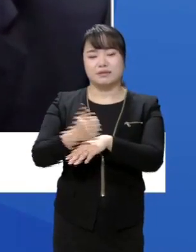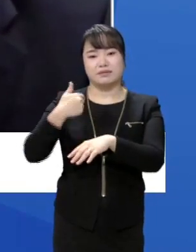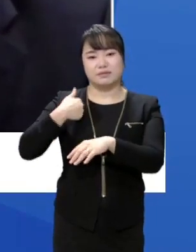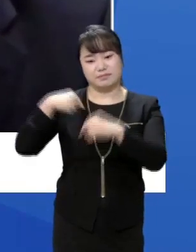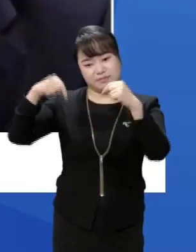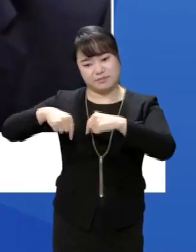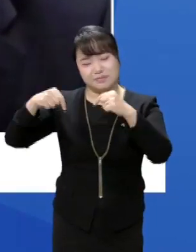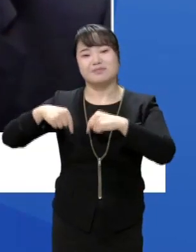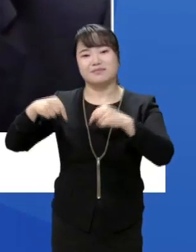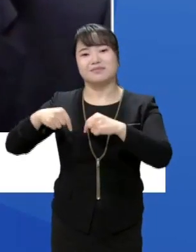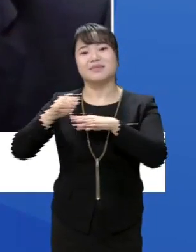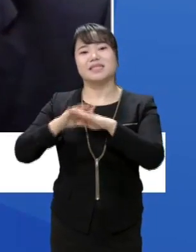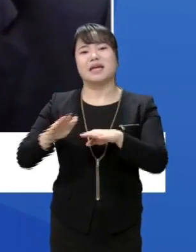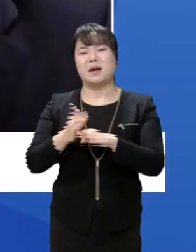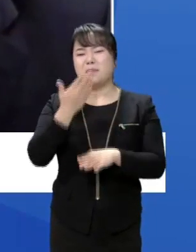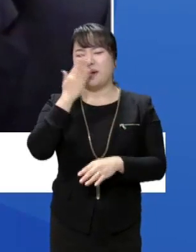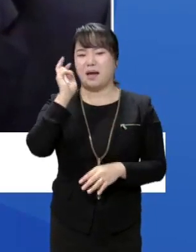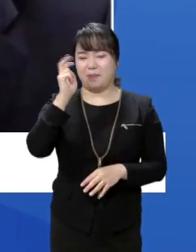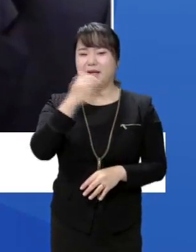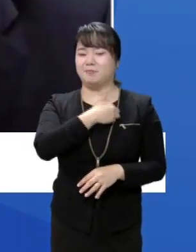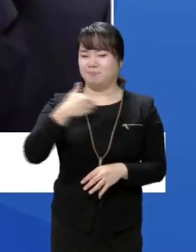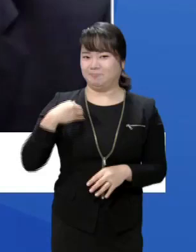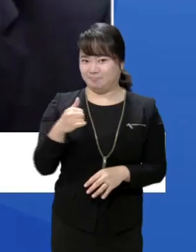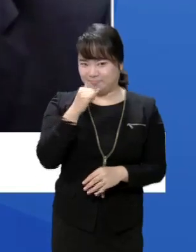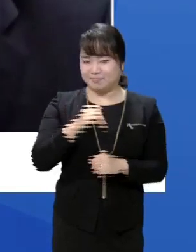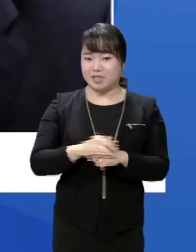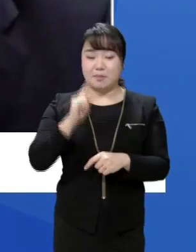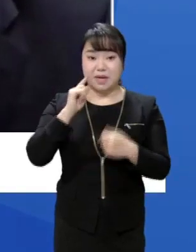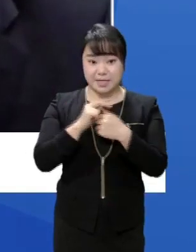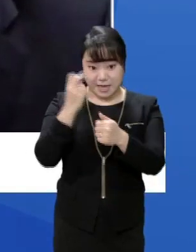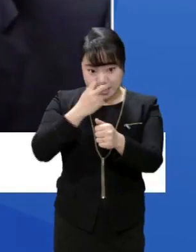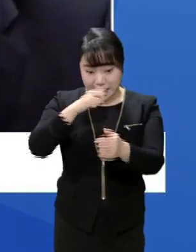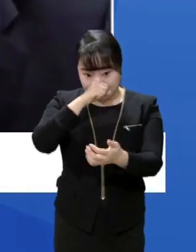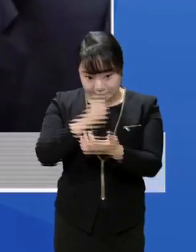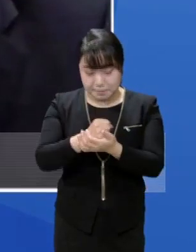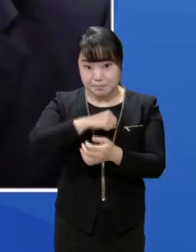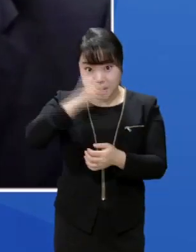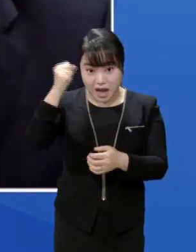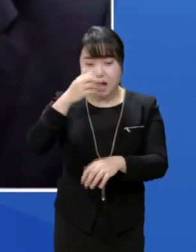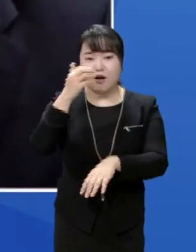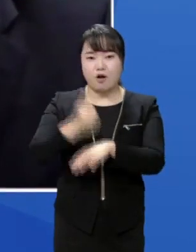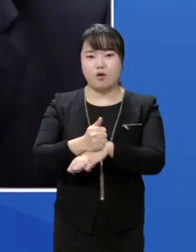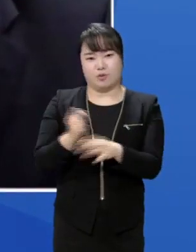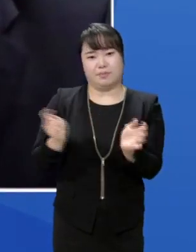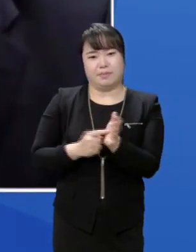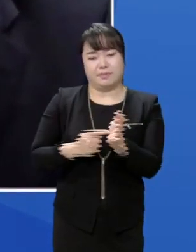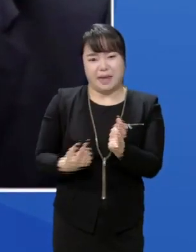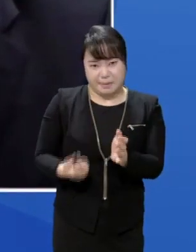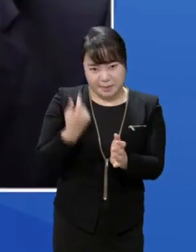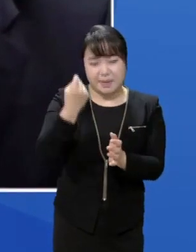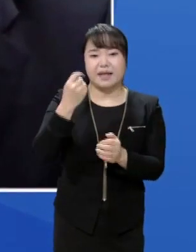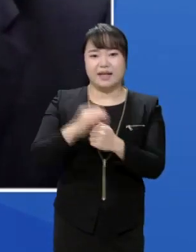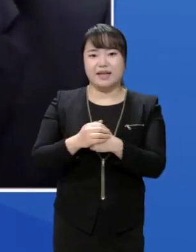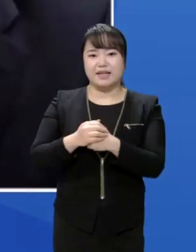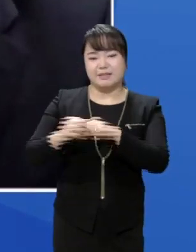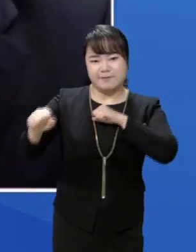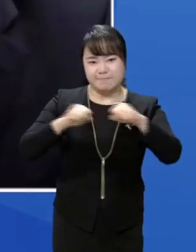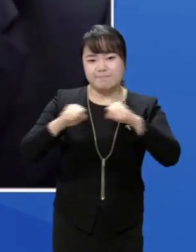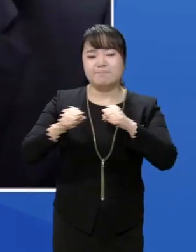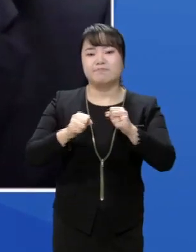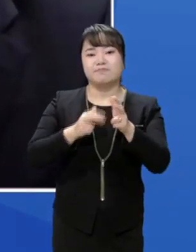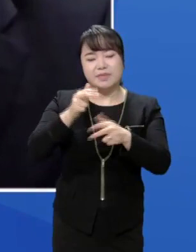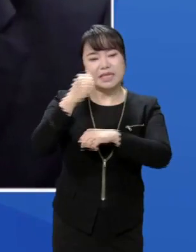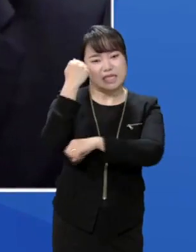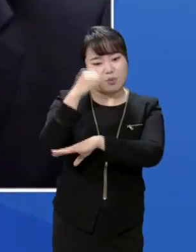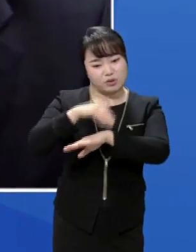저는 자신합니다. 그래서 일단 예타가 통과되면 그 위에는 좀 더 속도감 있게 실시 설계, 기본